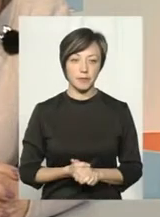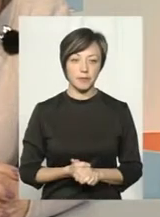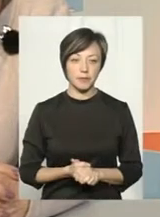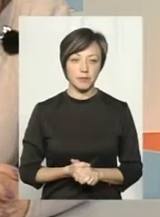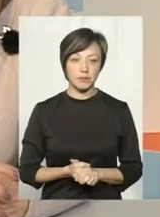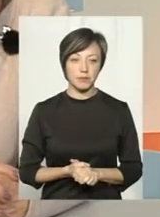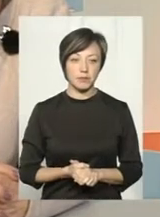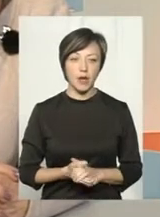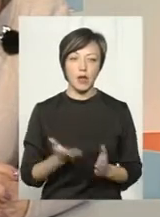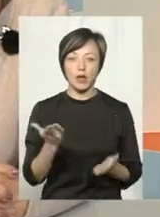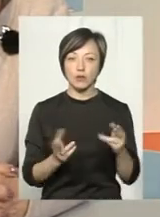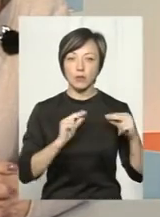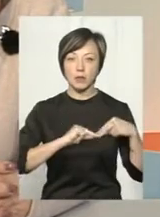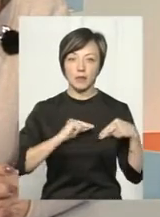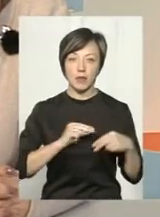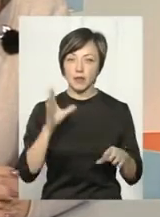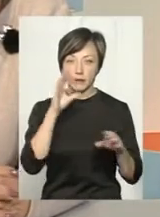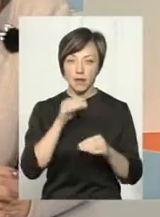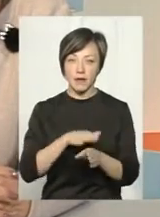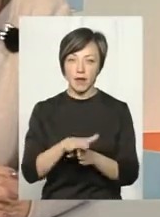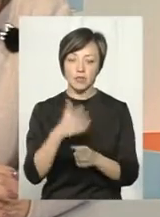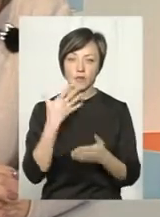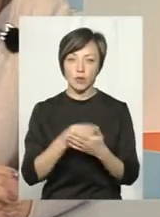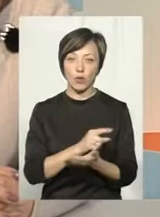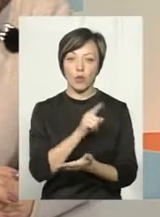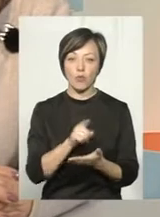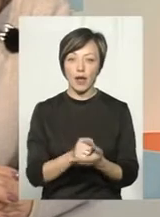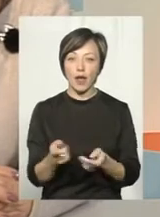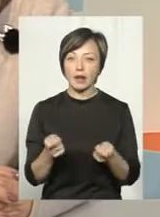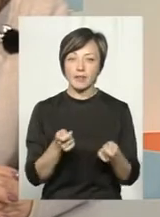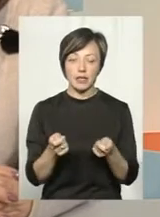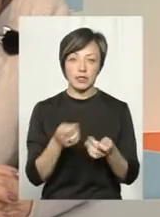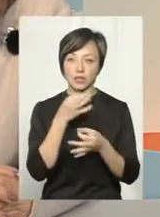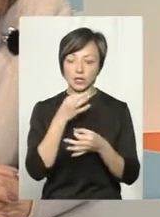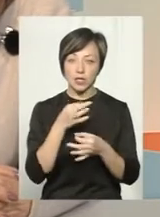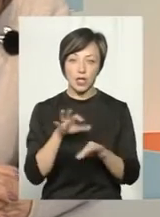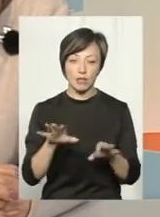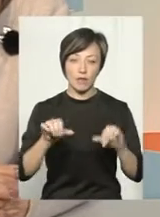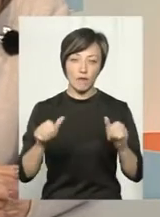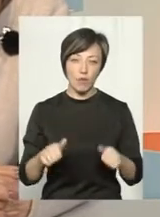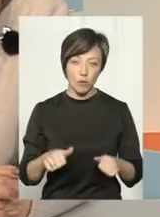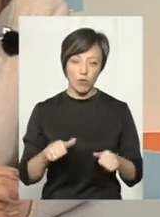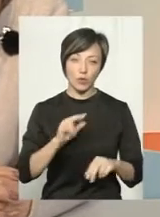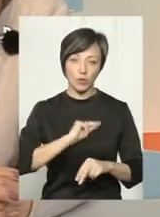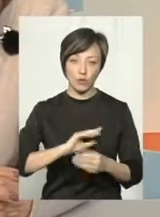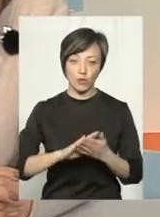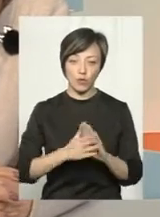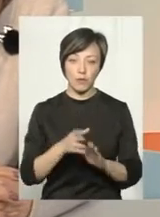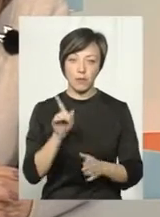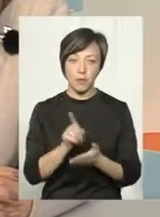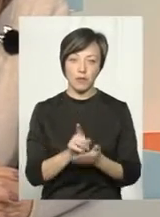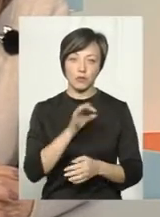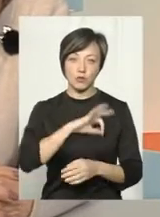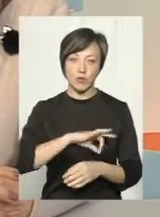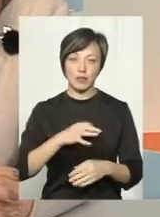працівник не справляється зі своїми обов'язками, то керівник незалежно від форми трудового договору має застосовувати